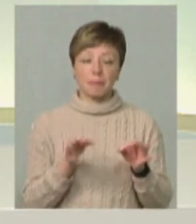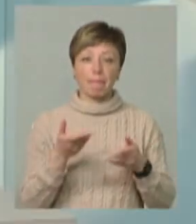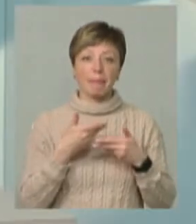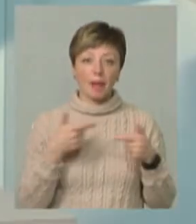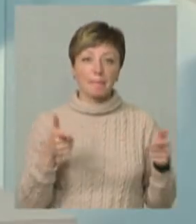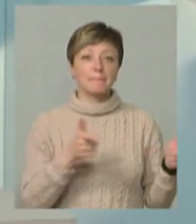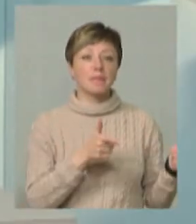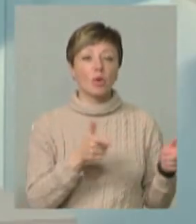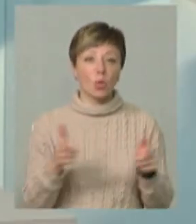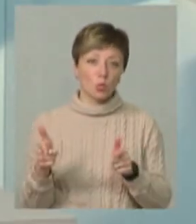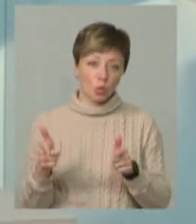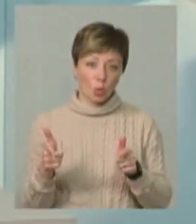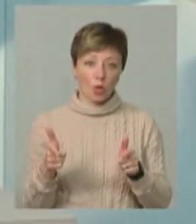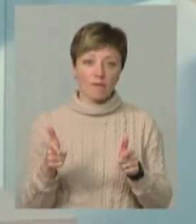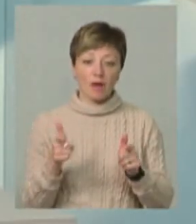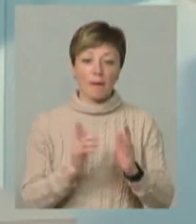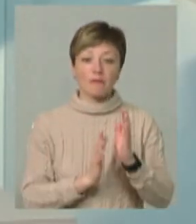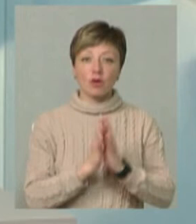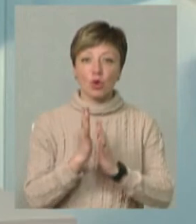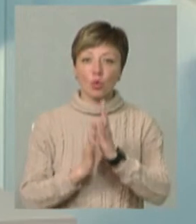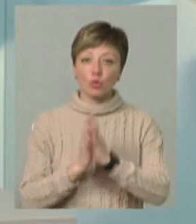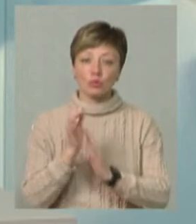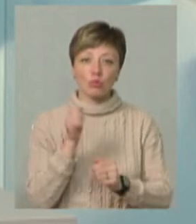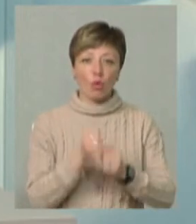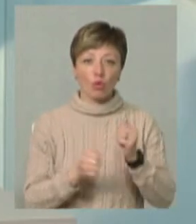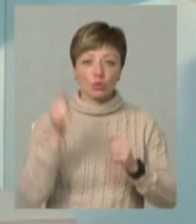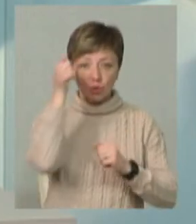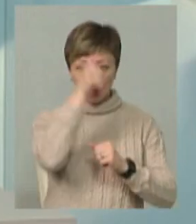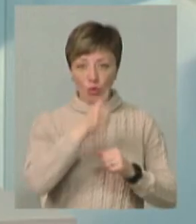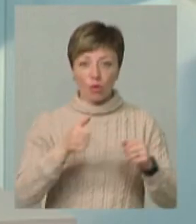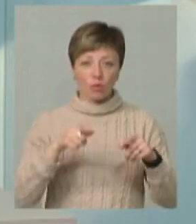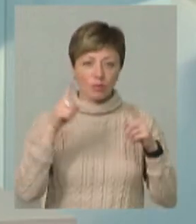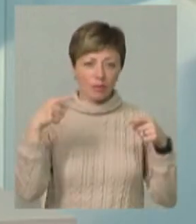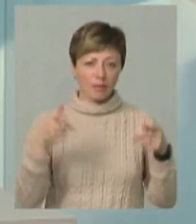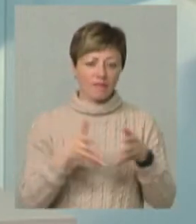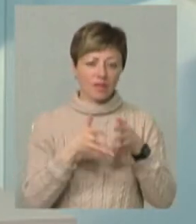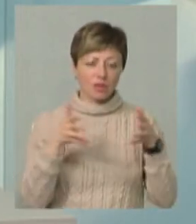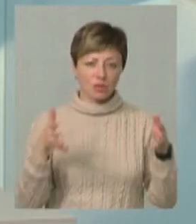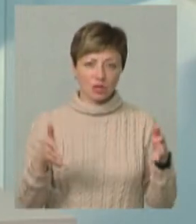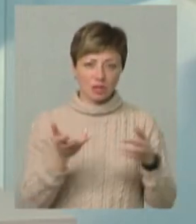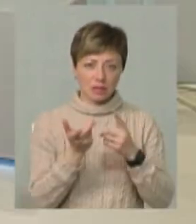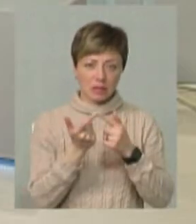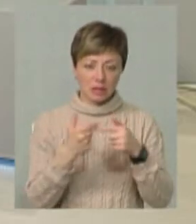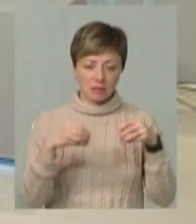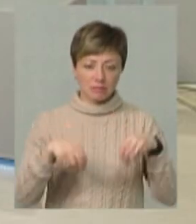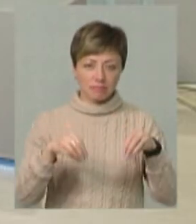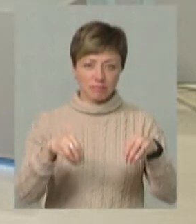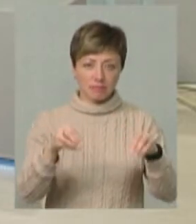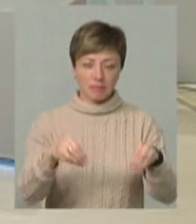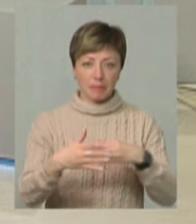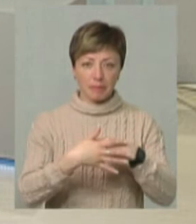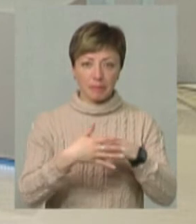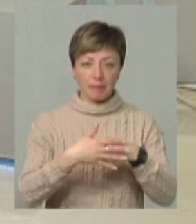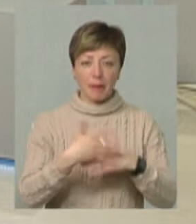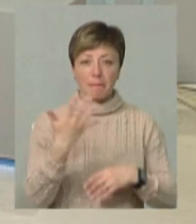готові, бо вирощуємо кожного року величезну кількість посад матеріалу. Це порядка десь